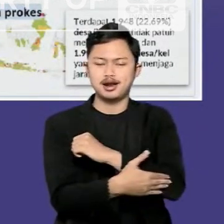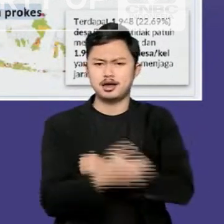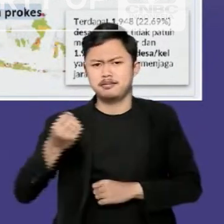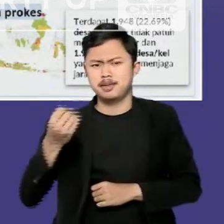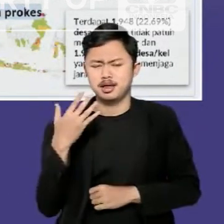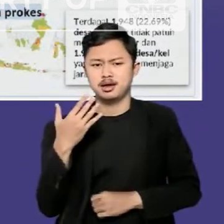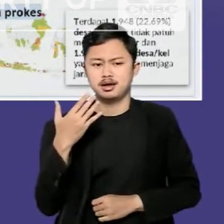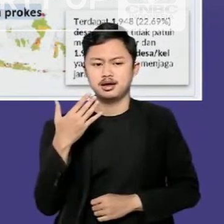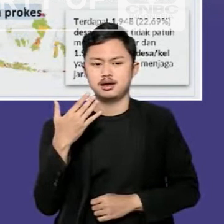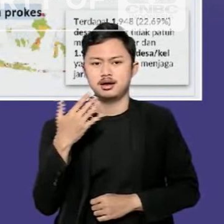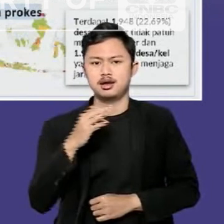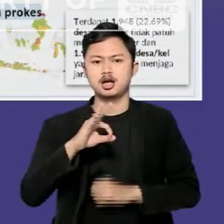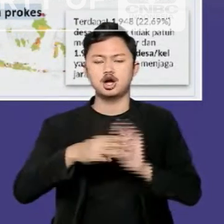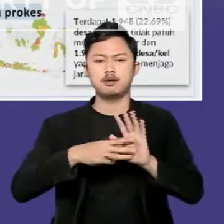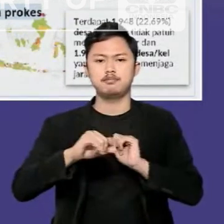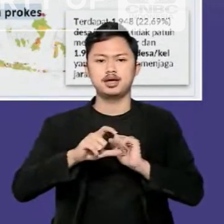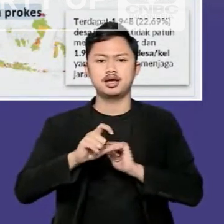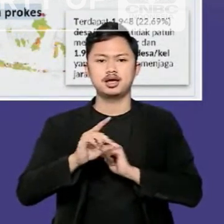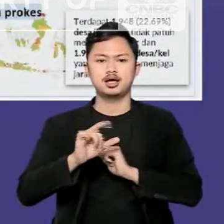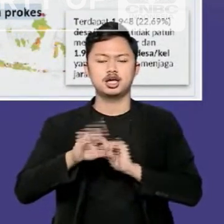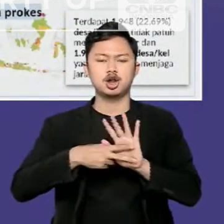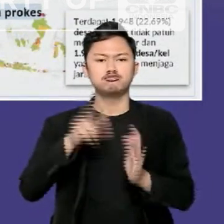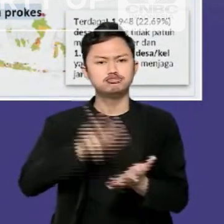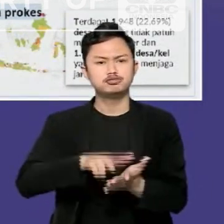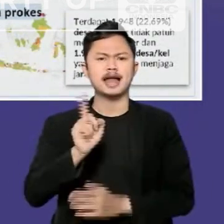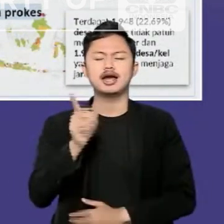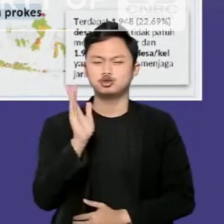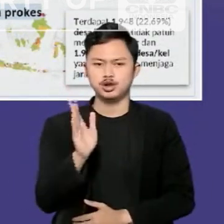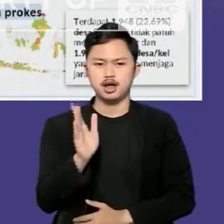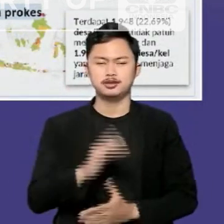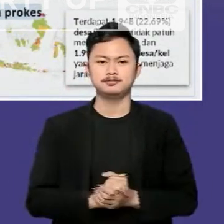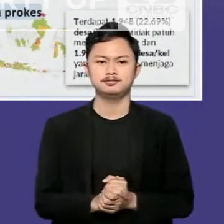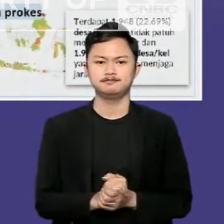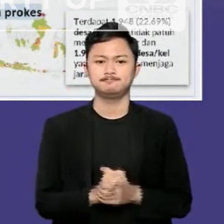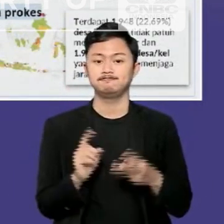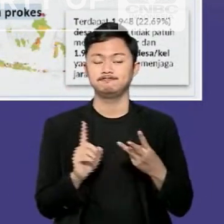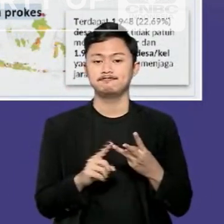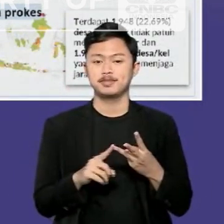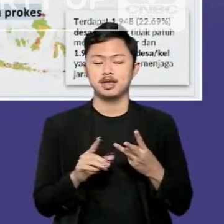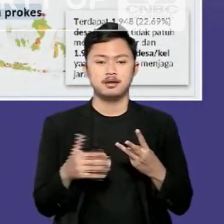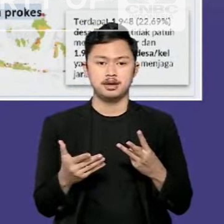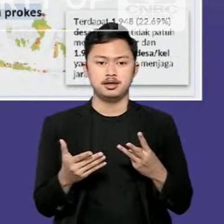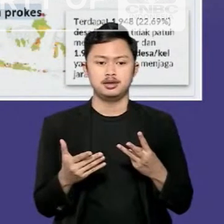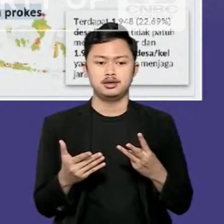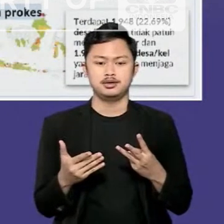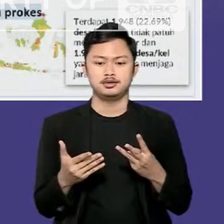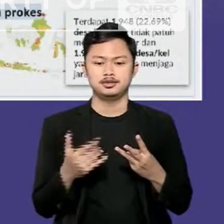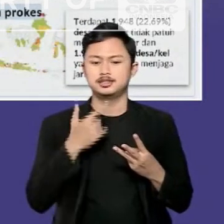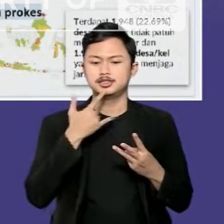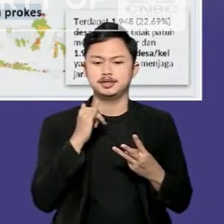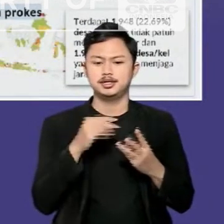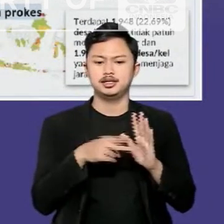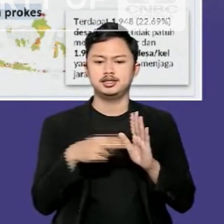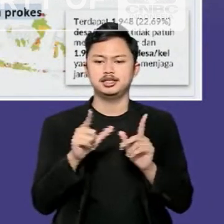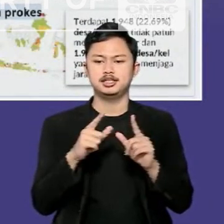mengkonfirmasi keberadaan varian Omikron. Kemudian yang ketiga adalah newsnotes